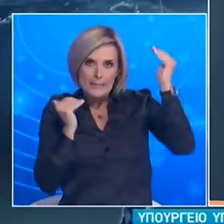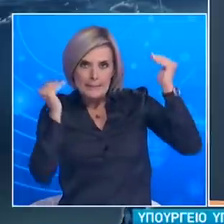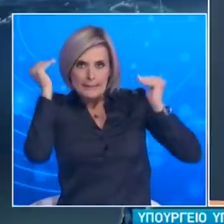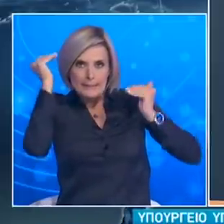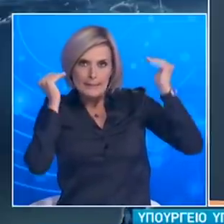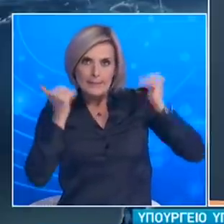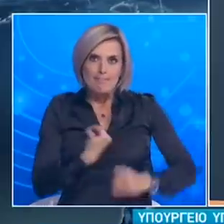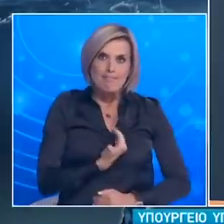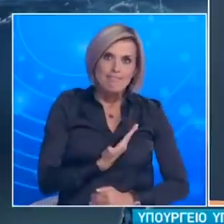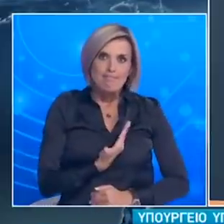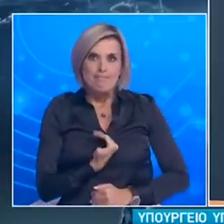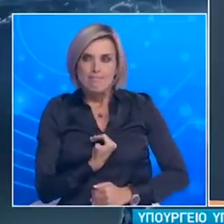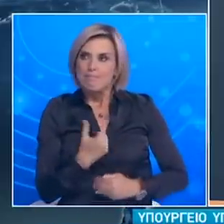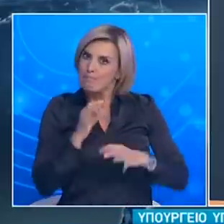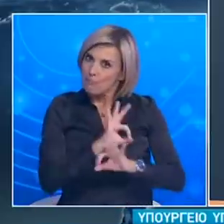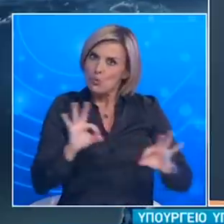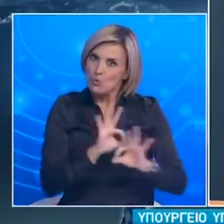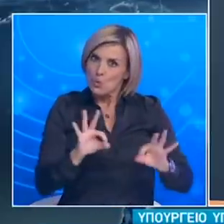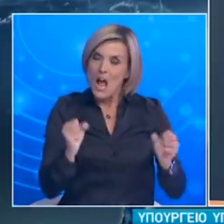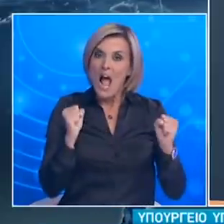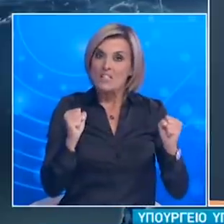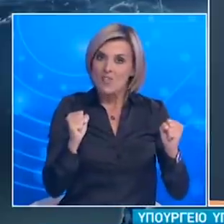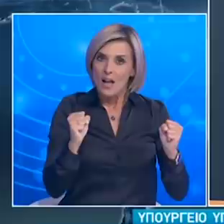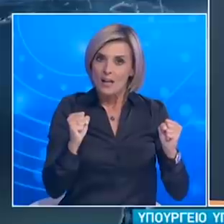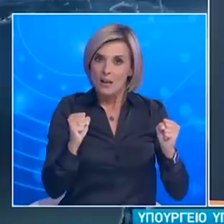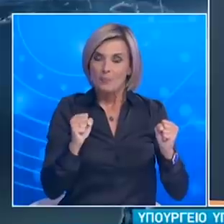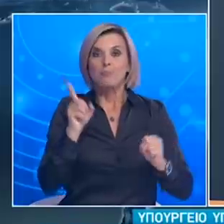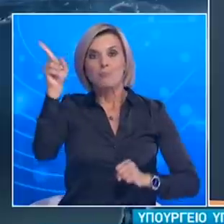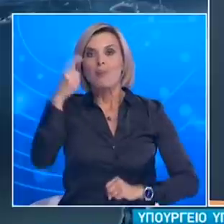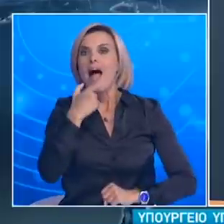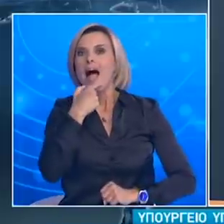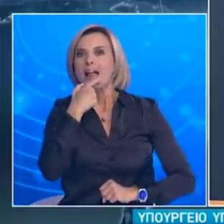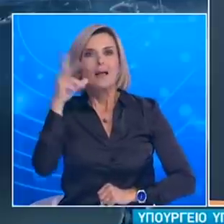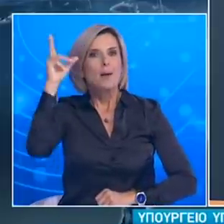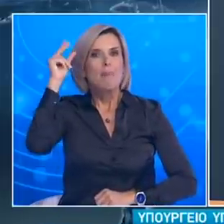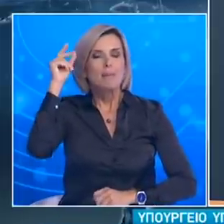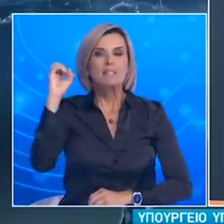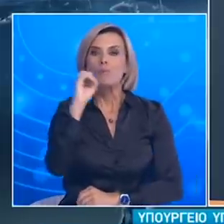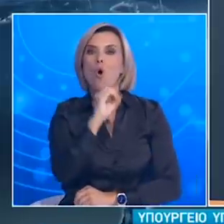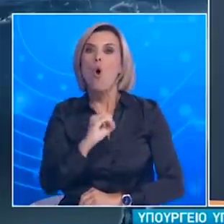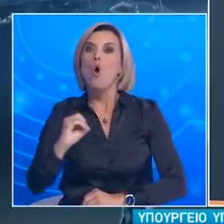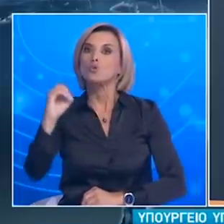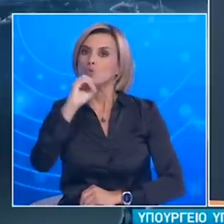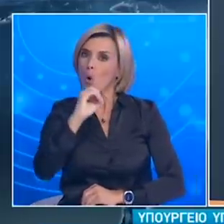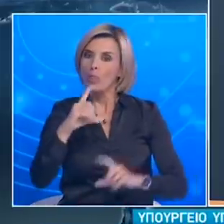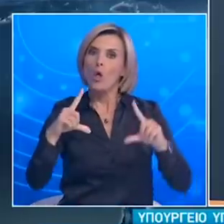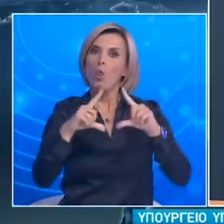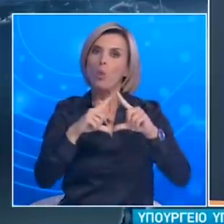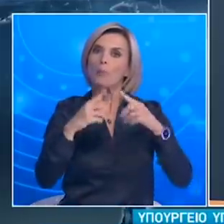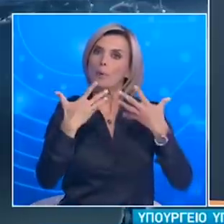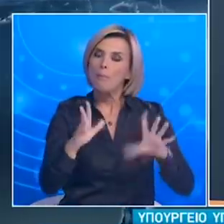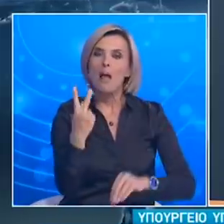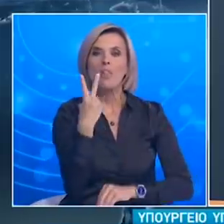ερώτημα έχουμε. Το εμβόλιο της Οξφόρδης έχει ήδη δοκιμαστεί σε πλέον των 2.500 ατόμων και έχει πολλοί ήπιες παρενέργειες όπως όλα τα